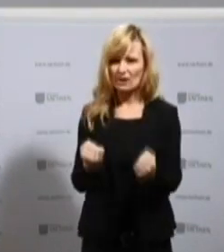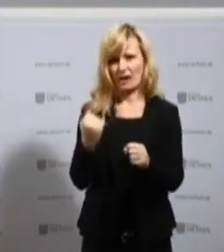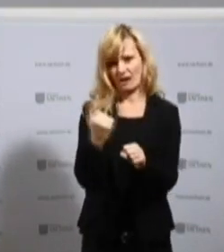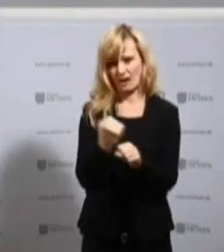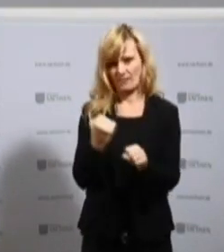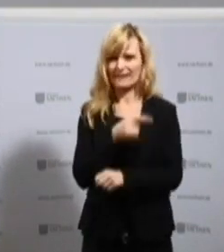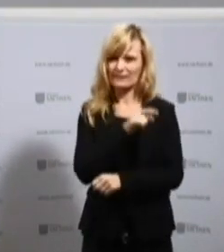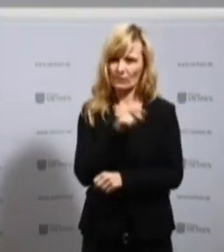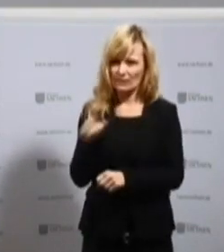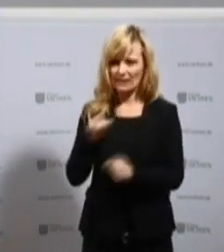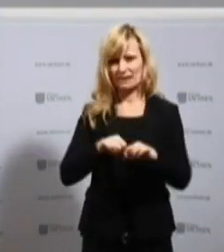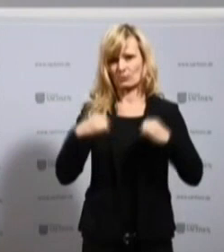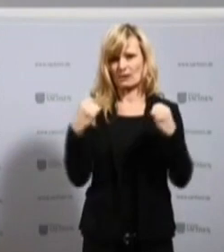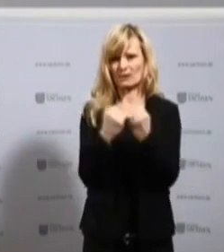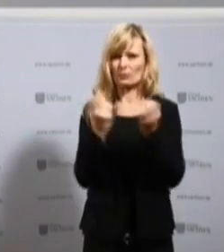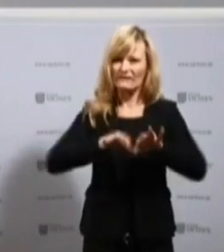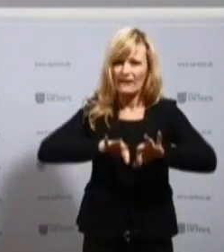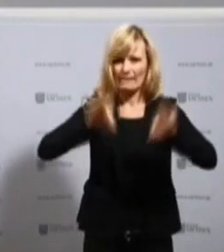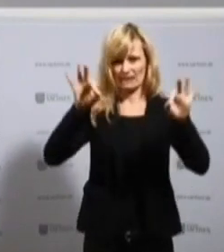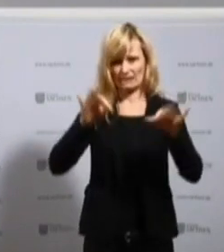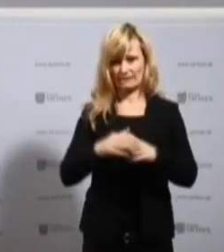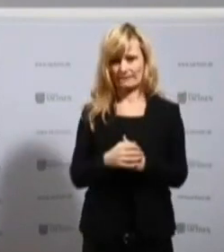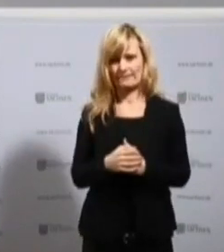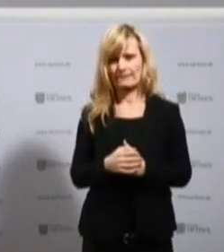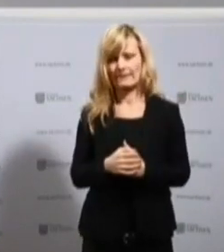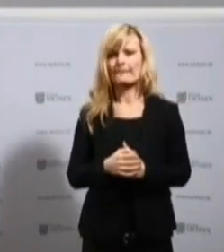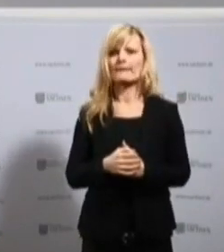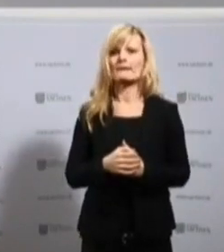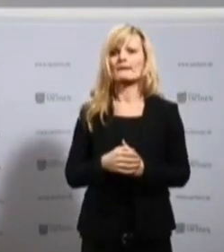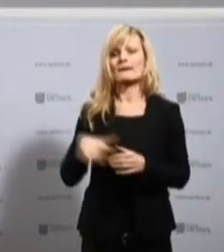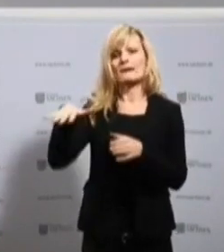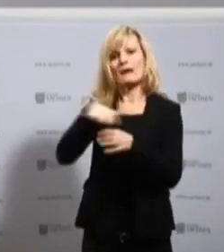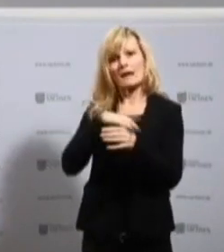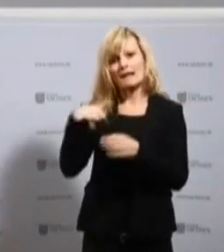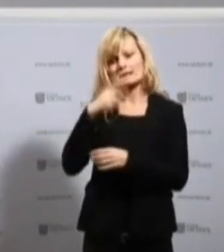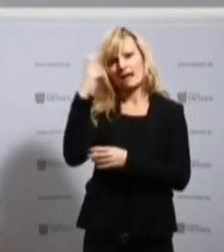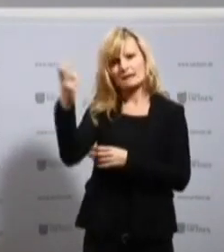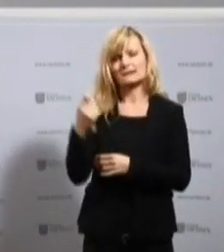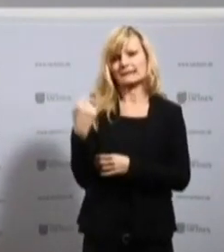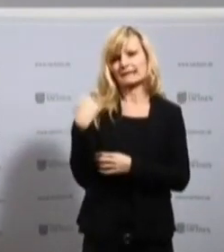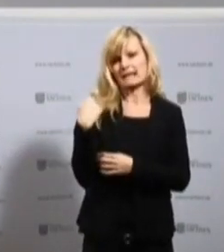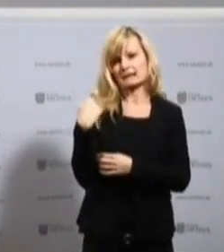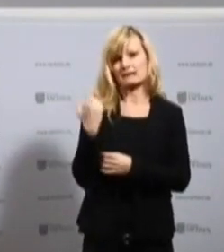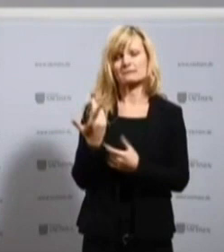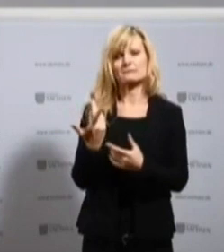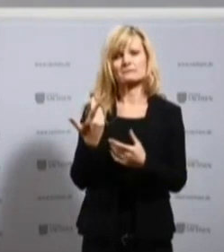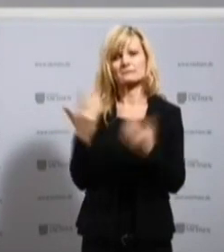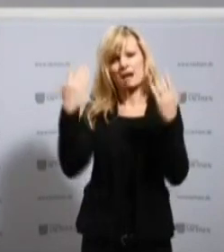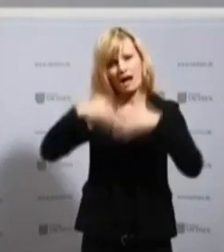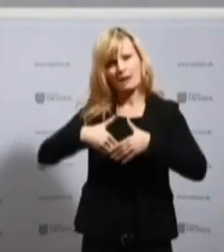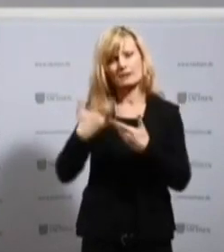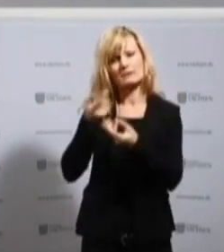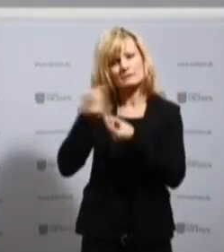auch die Situation zu verbessern. In einem Gespräch mit den Landräten gestern Abend habe auch nochmal sie